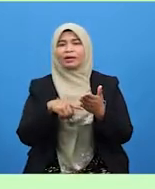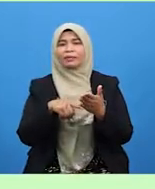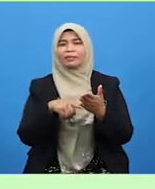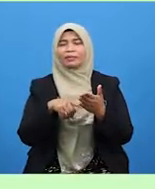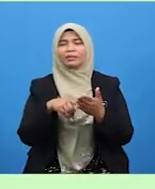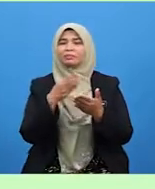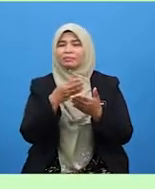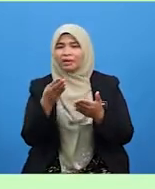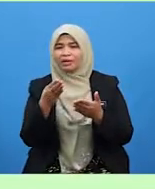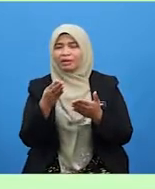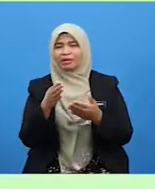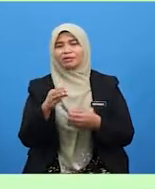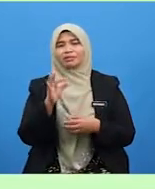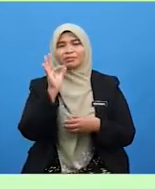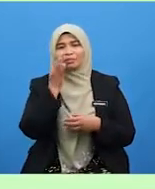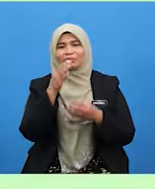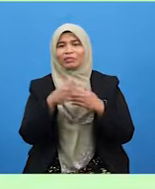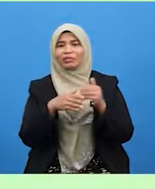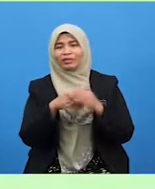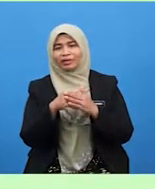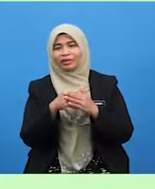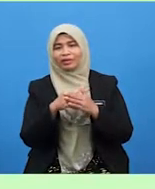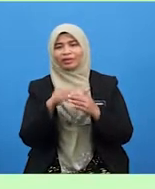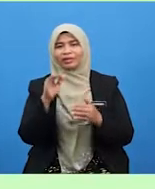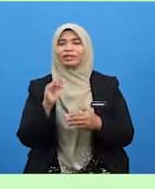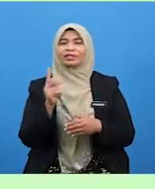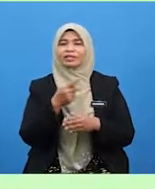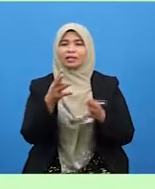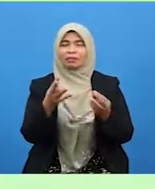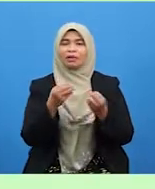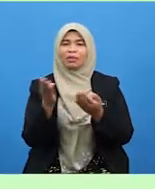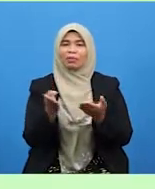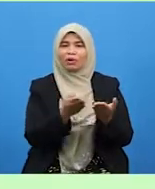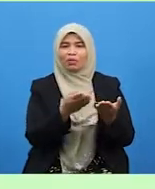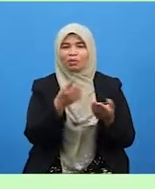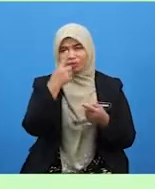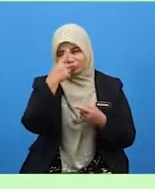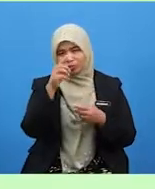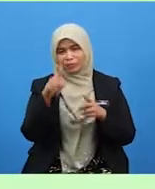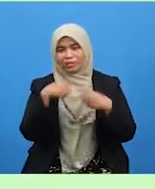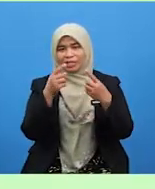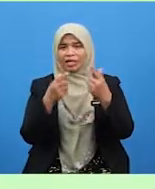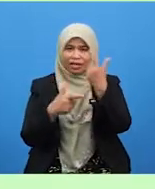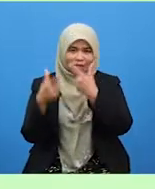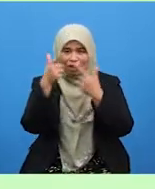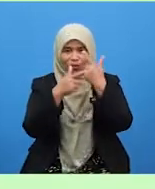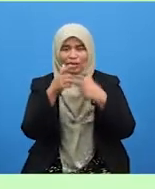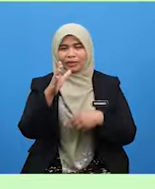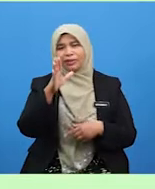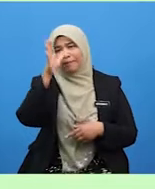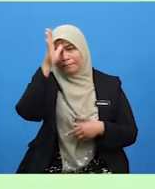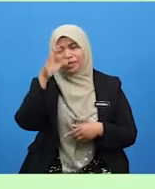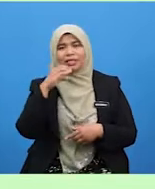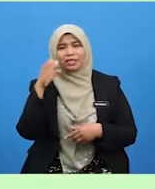bawa untuk ziarah pakcik, makcik di kampung? Beri jawapan murid kepada